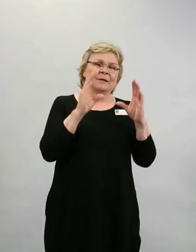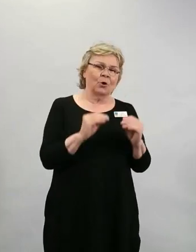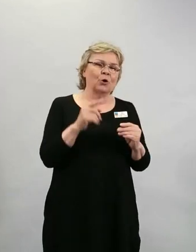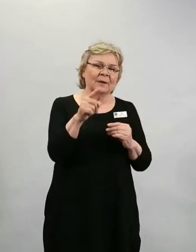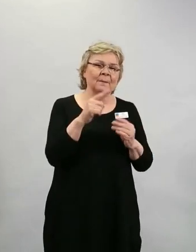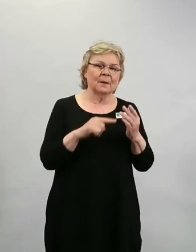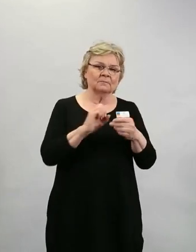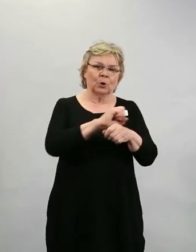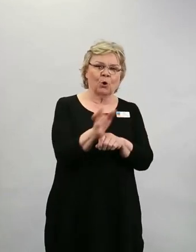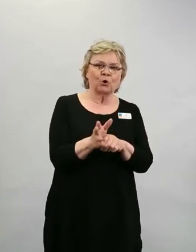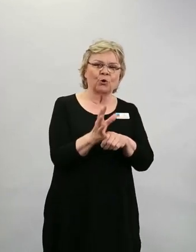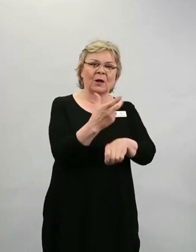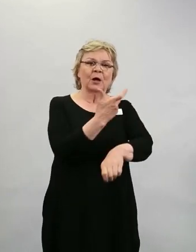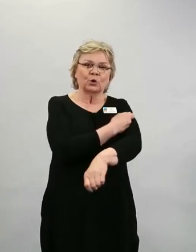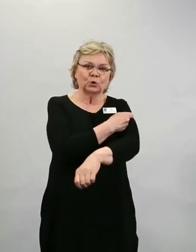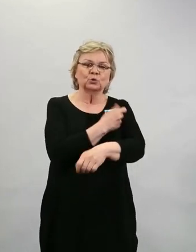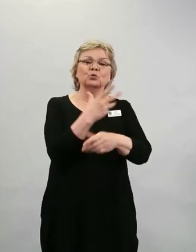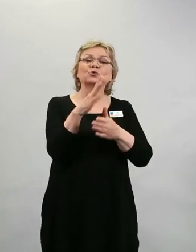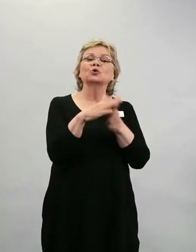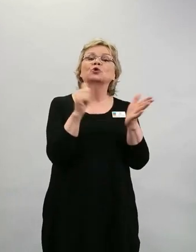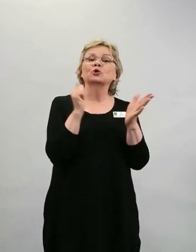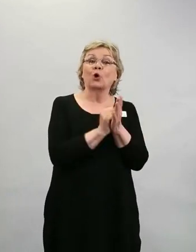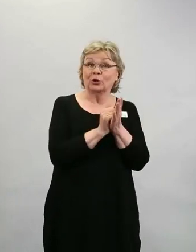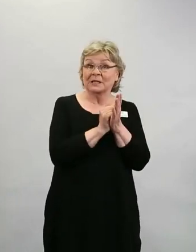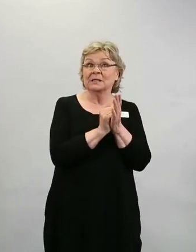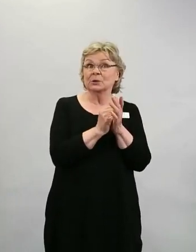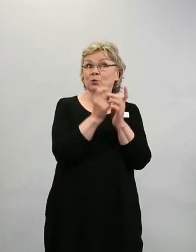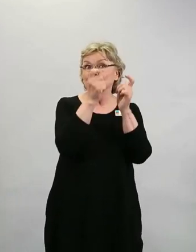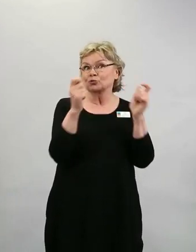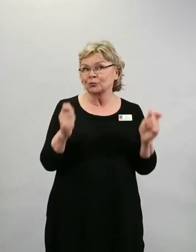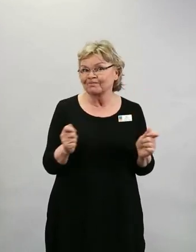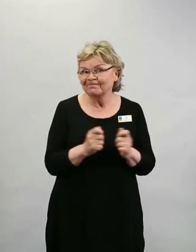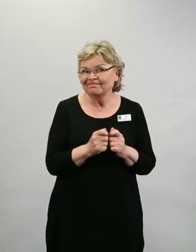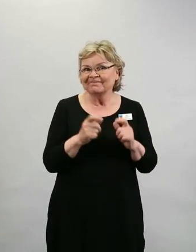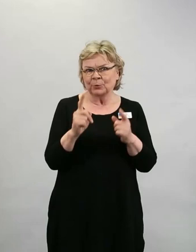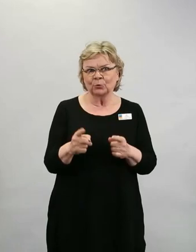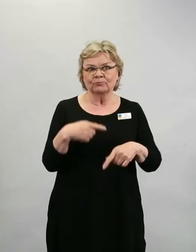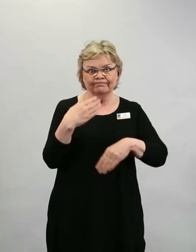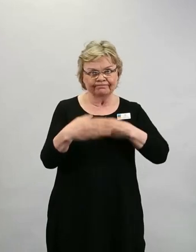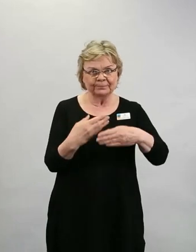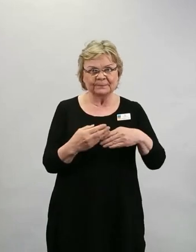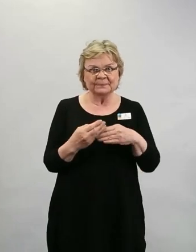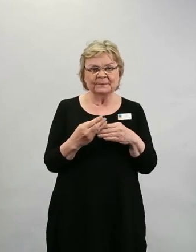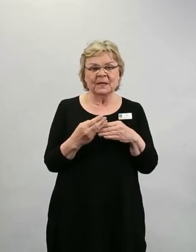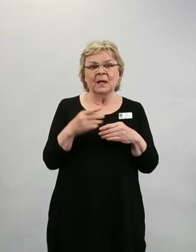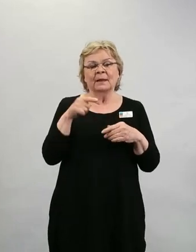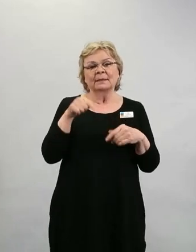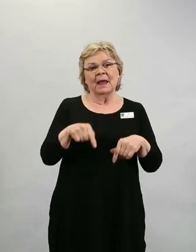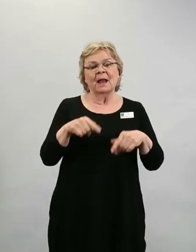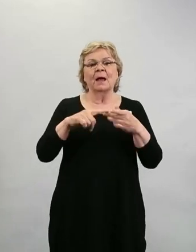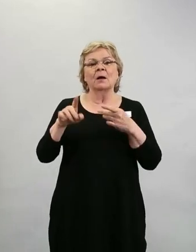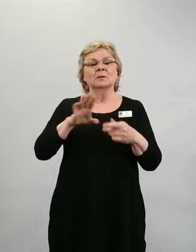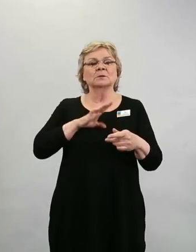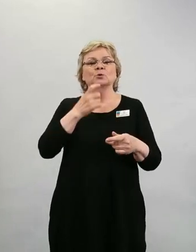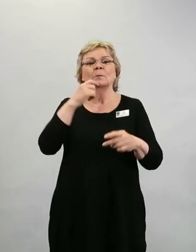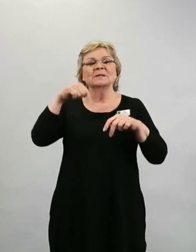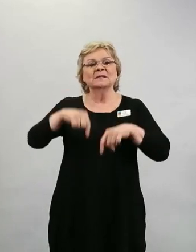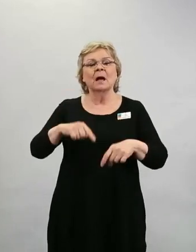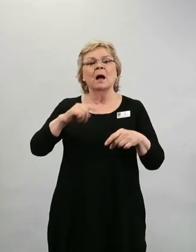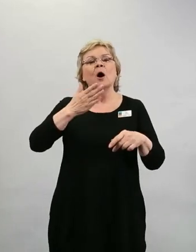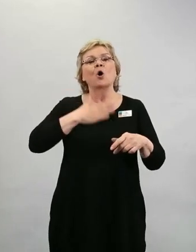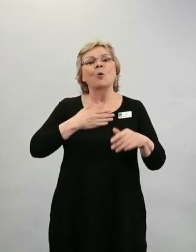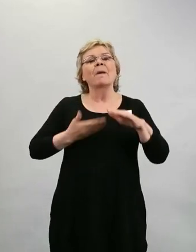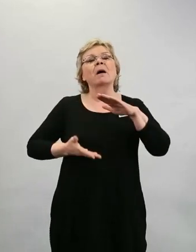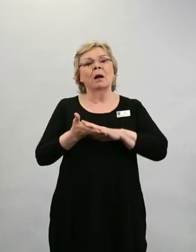Koronarokotustodistuksen toteuttaminen on juuri meneillään. Se tullaan Suomessa toteuttamaan Omakanta-palveluun. Tänne kanta